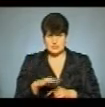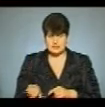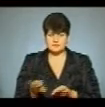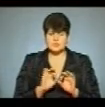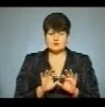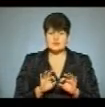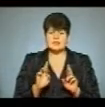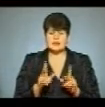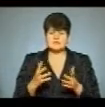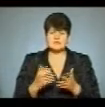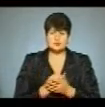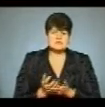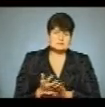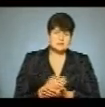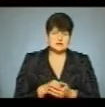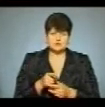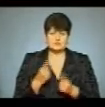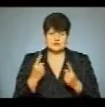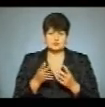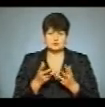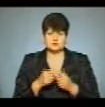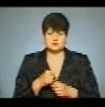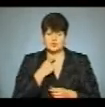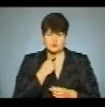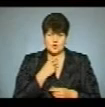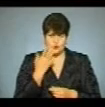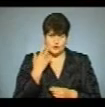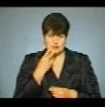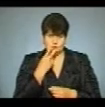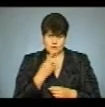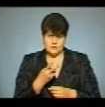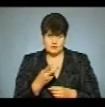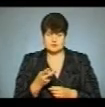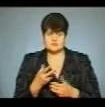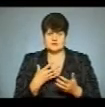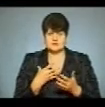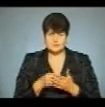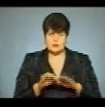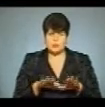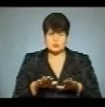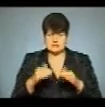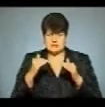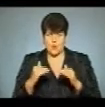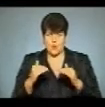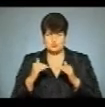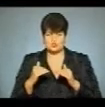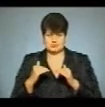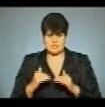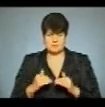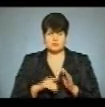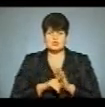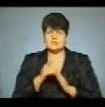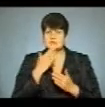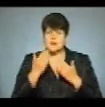Вона розповіла, як вдалося зібрати таку кількість голосів. Коли побачили, що ми свої позиції опускаємо, ми просто